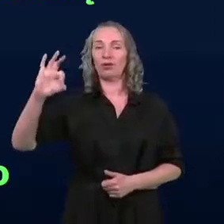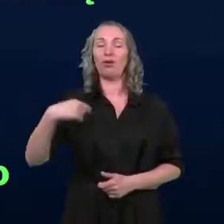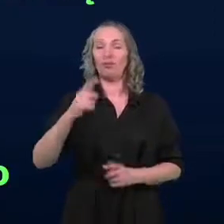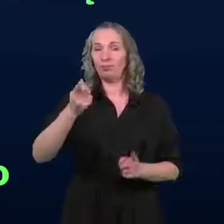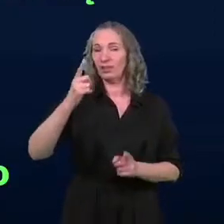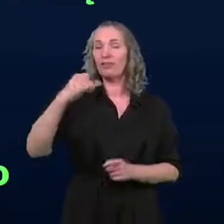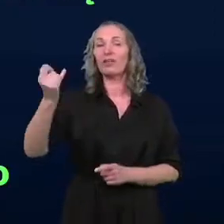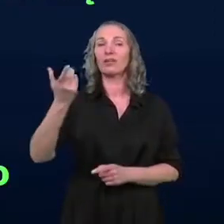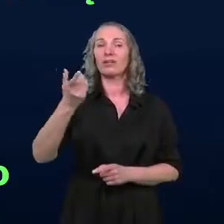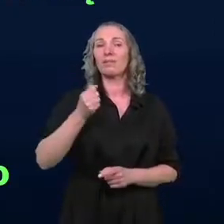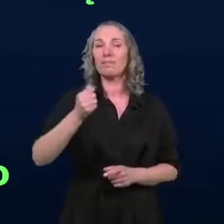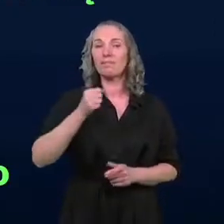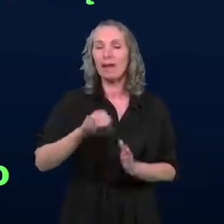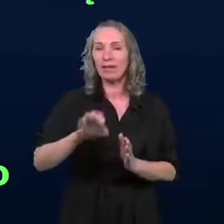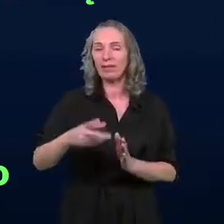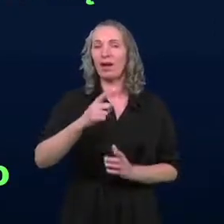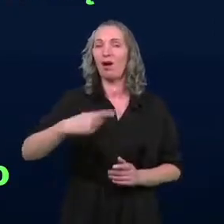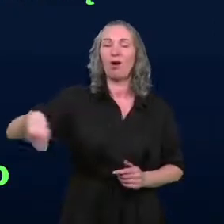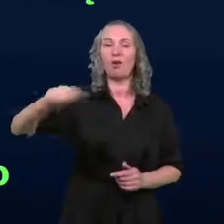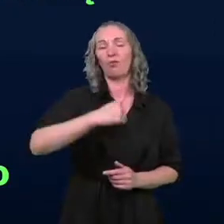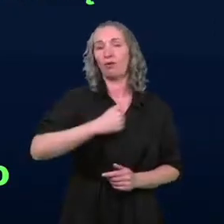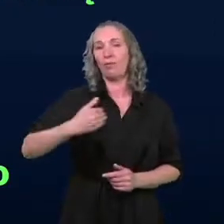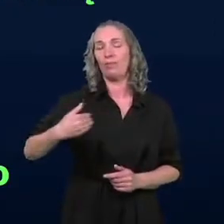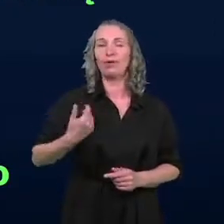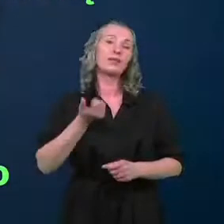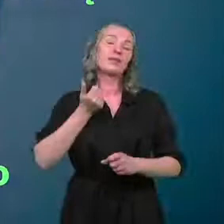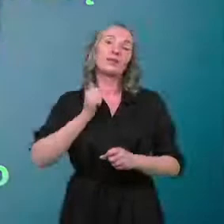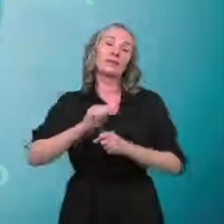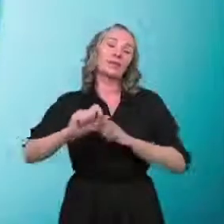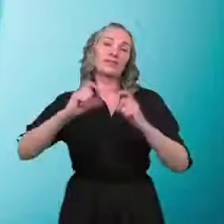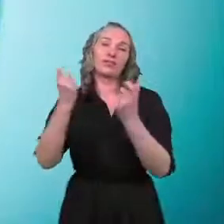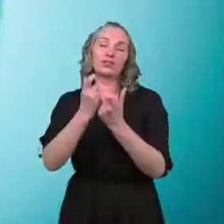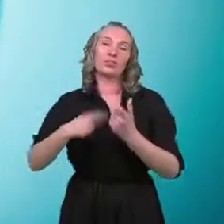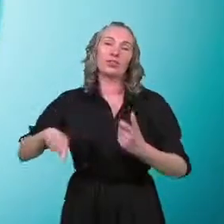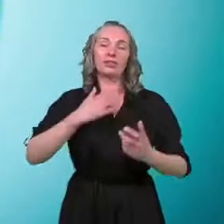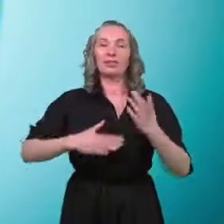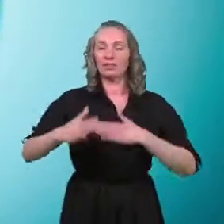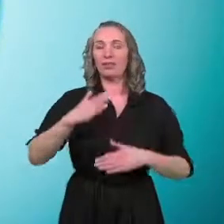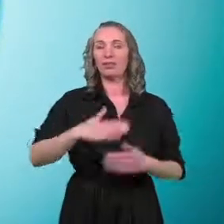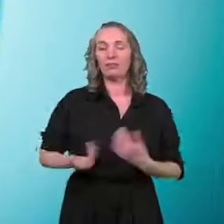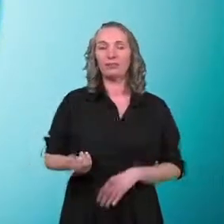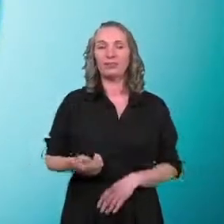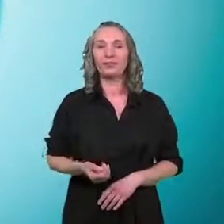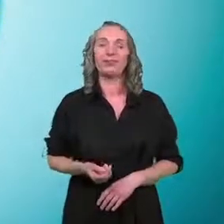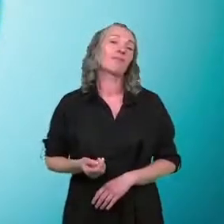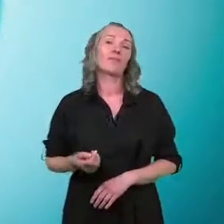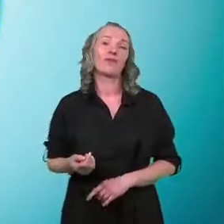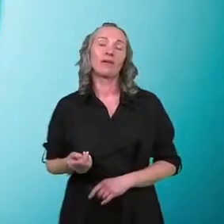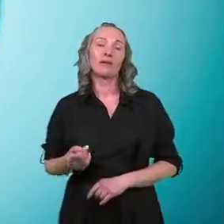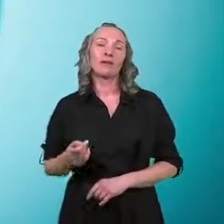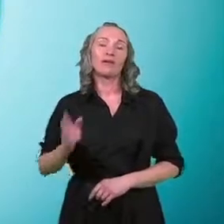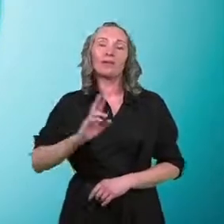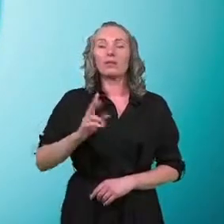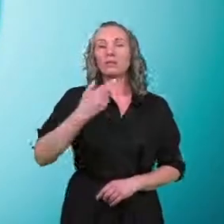przez media ogólnopolskie. I bardzo się z tego wszyscy cieszymy, bo niestety, gdy